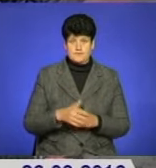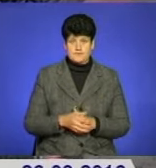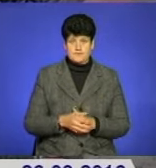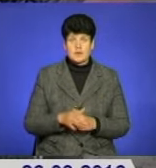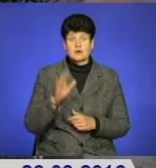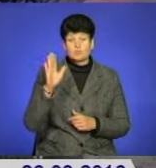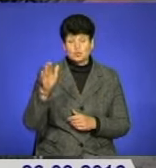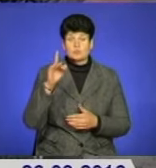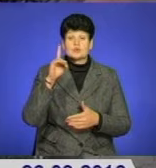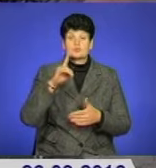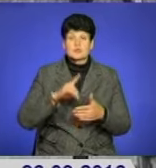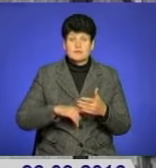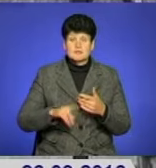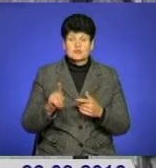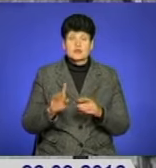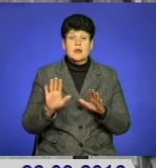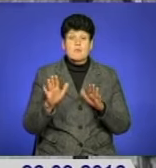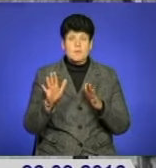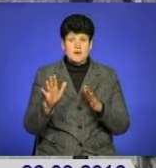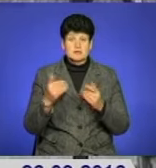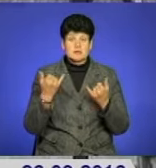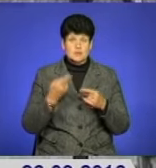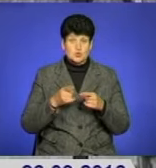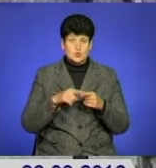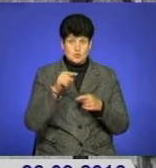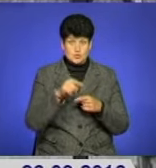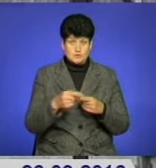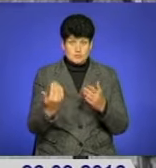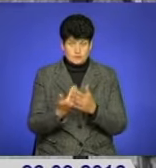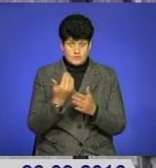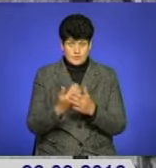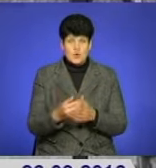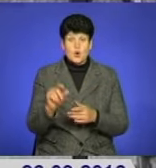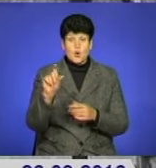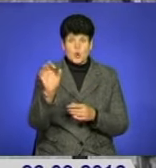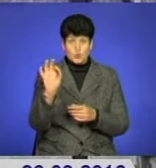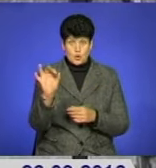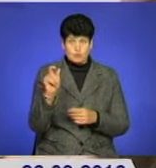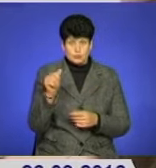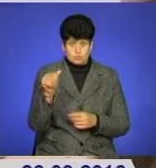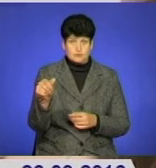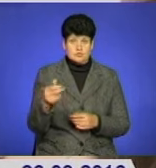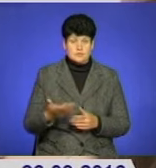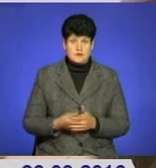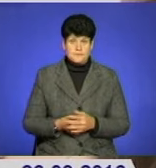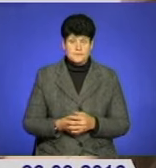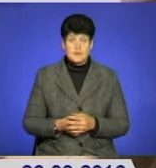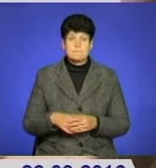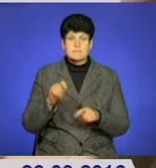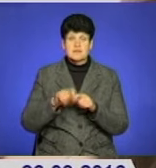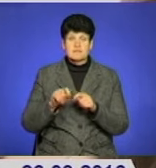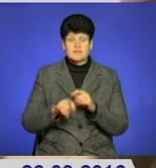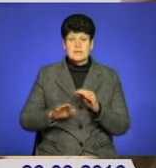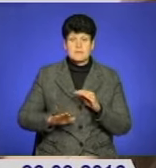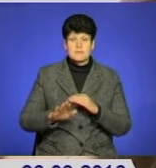Будемо сподіватися, що на момент виходу сюжету в ефір кнопку виклику таки встановлять. Проінспектували ми і